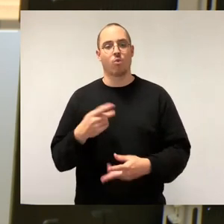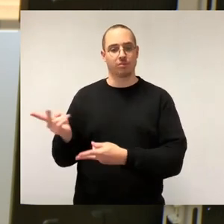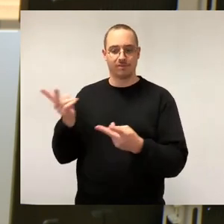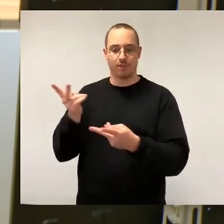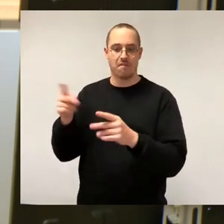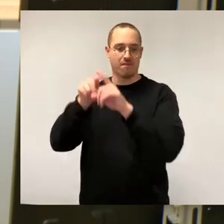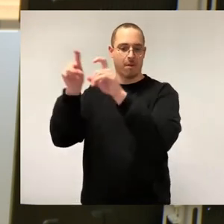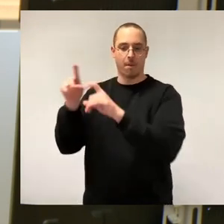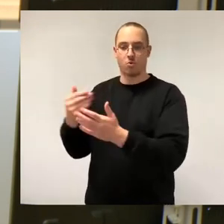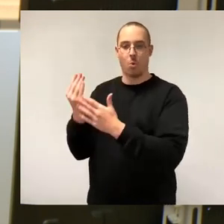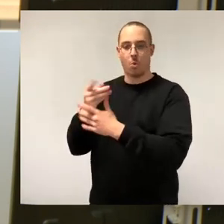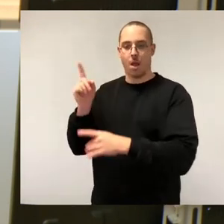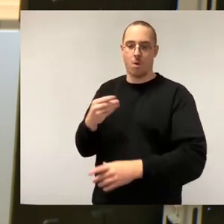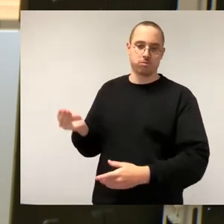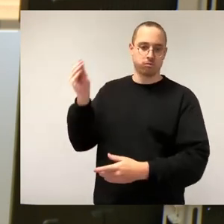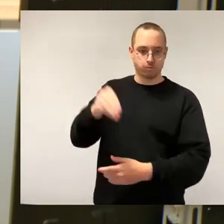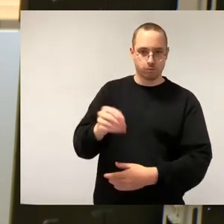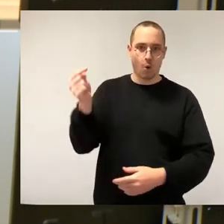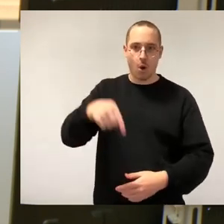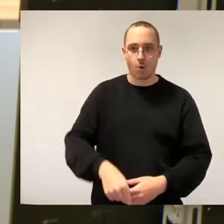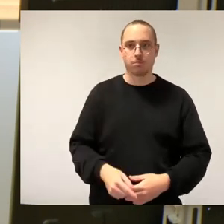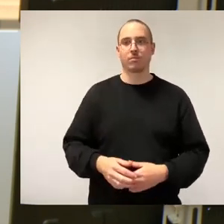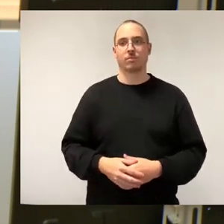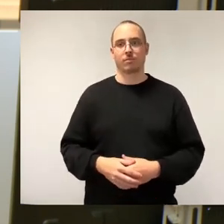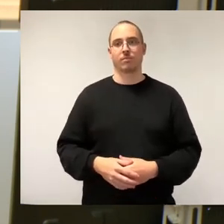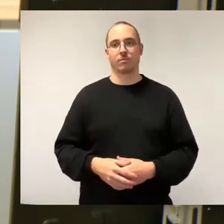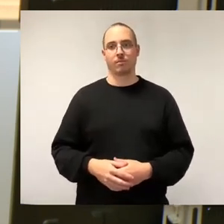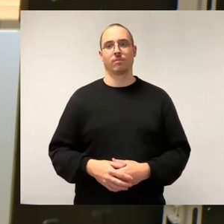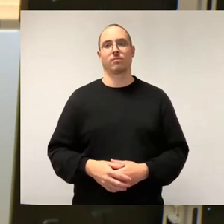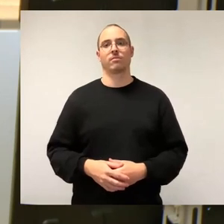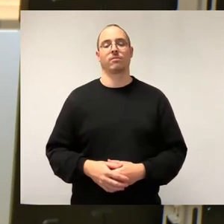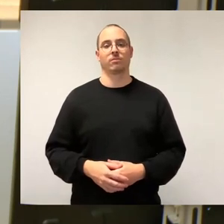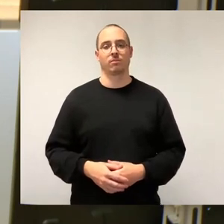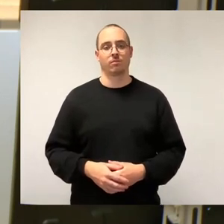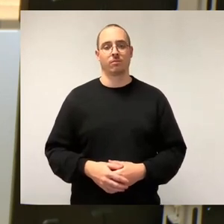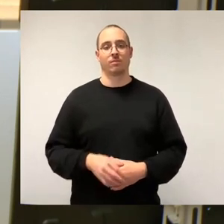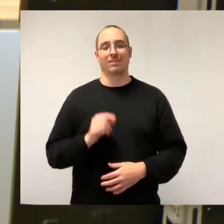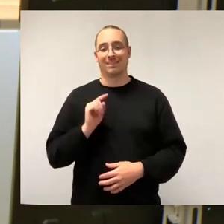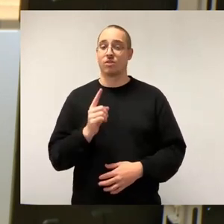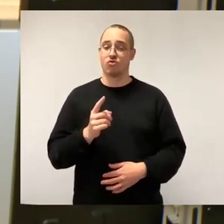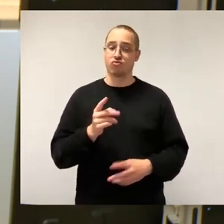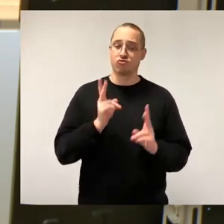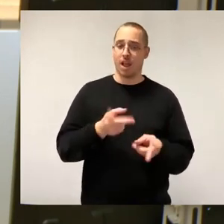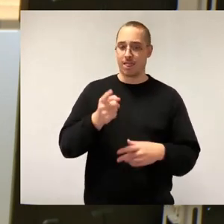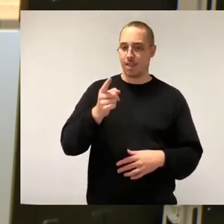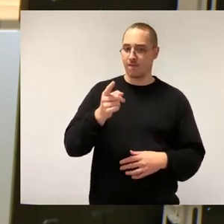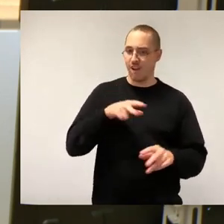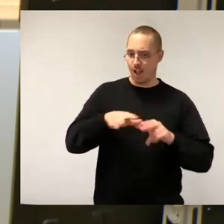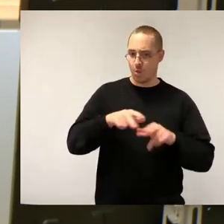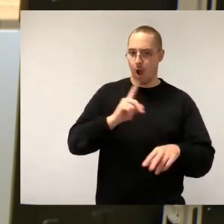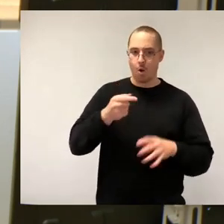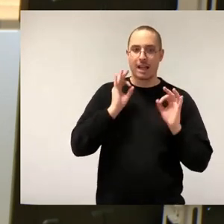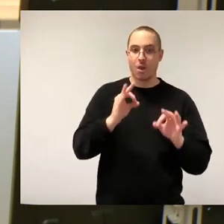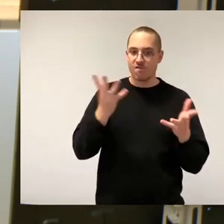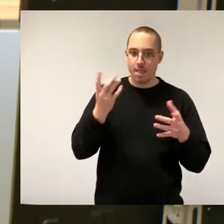Was die Stadtverwaltung auch diesbezüglich unternimmt. Und besonders wichtig ist uns natürlich auch die